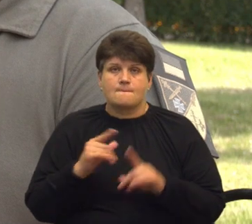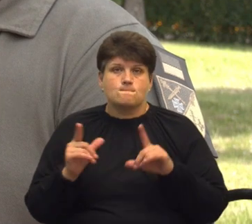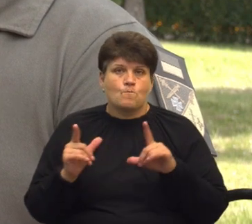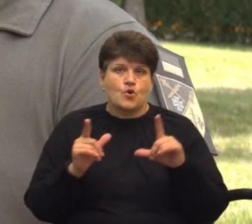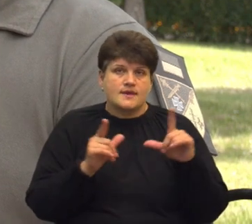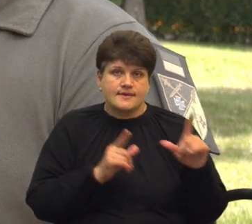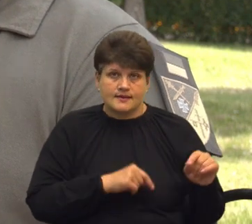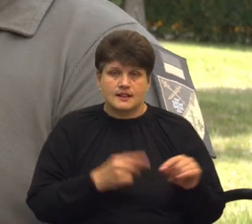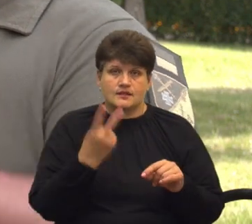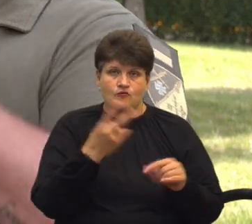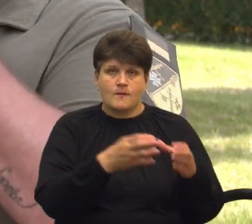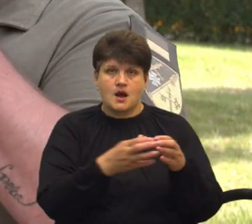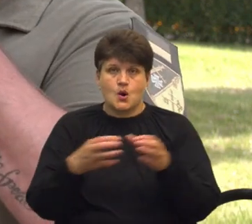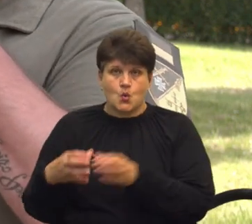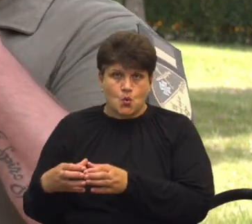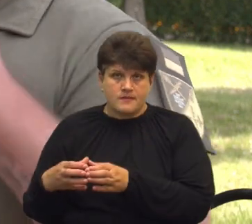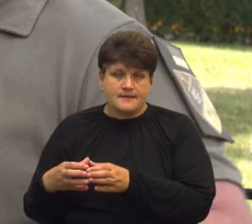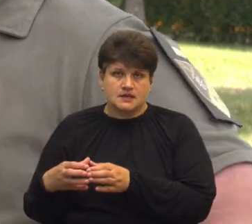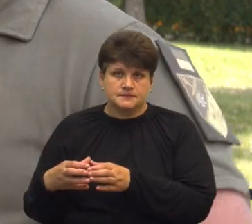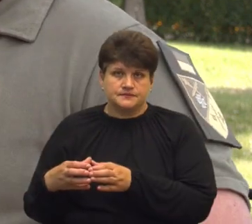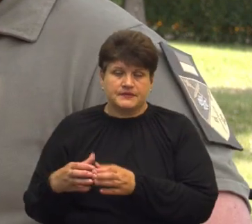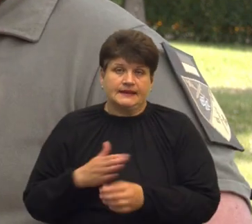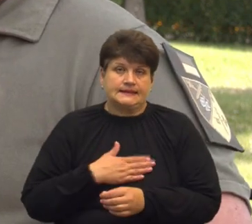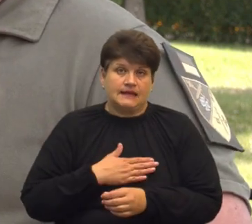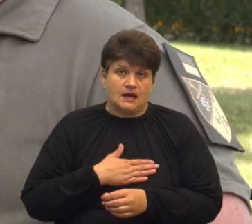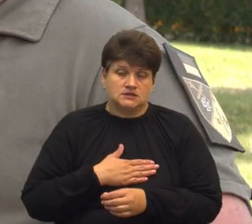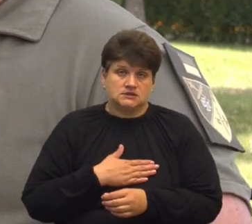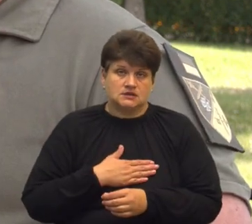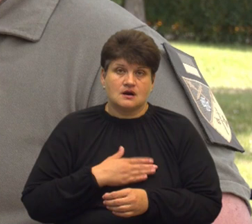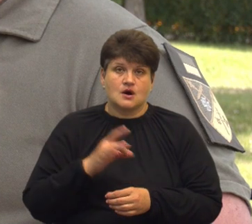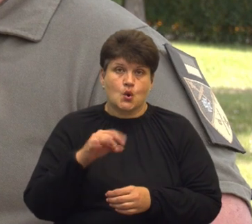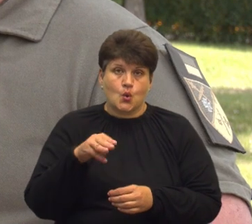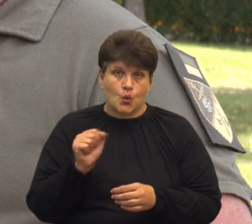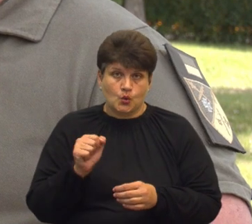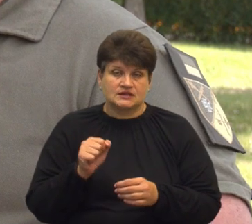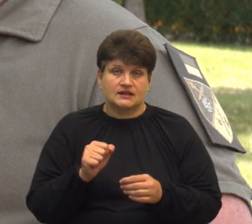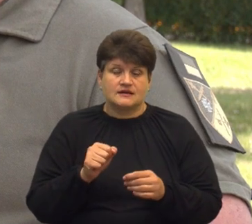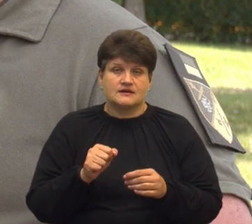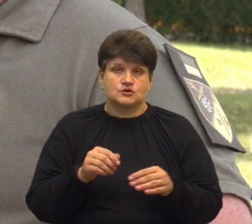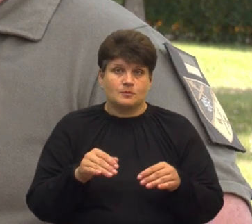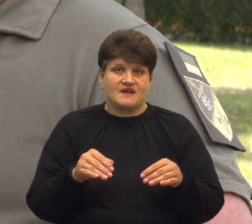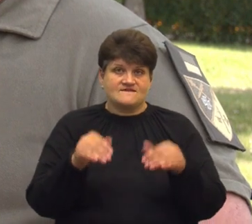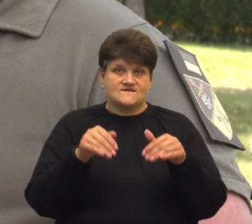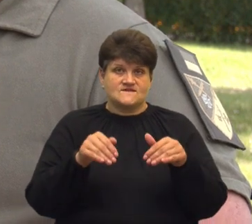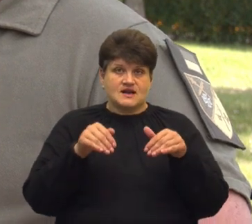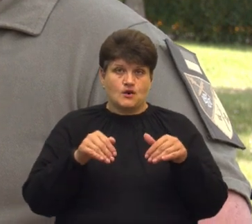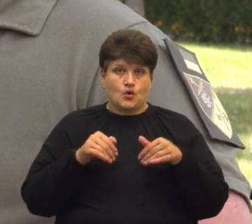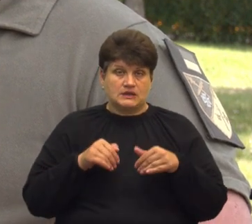двома групами в наша рота прикривати відхід батальйону. Ми тоді вже виходили з Золотого